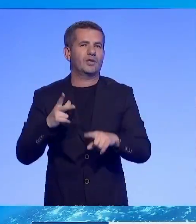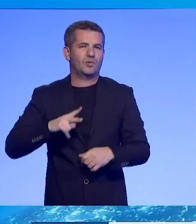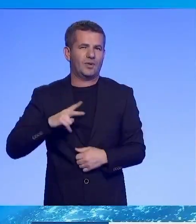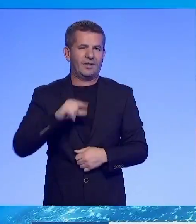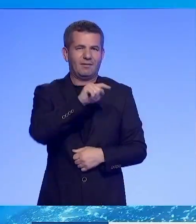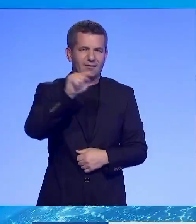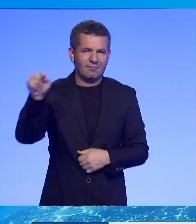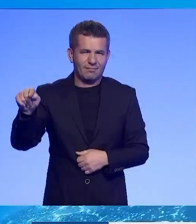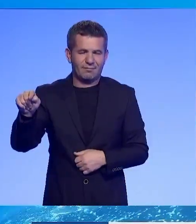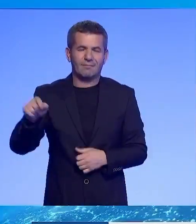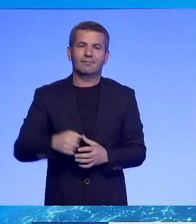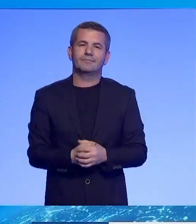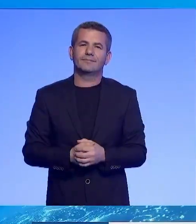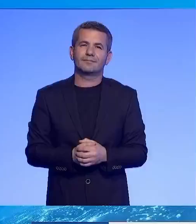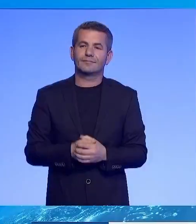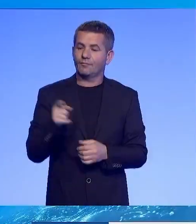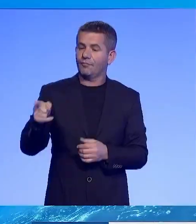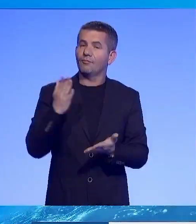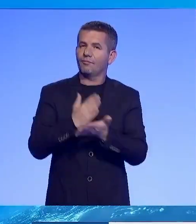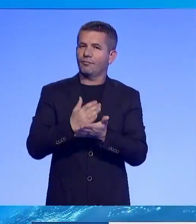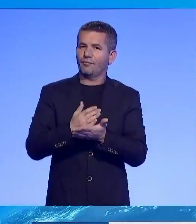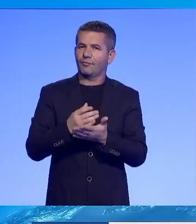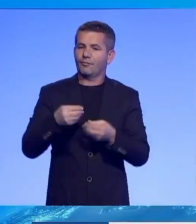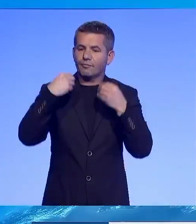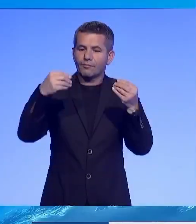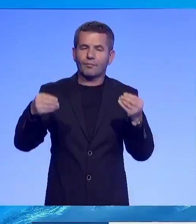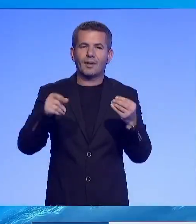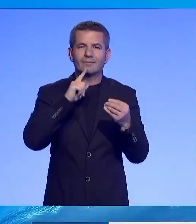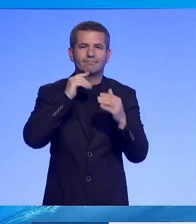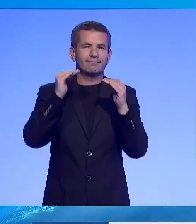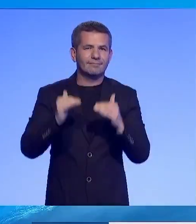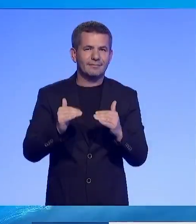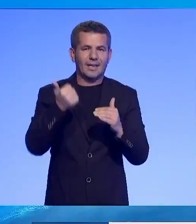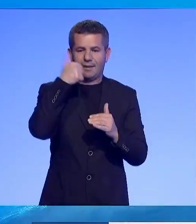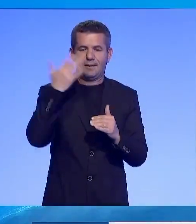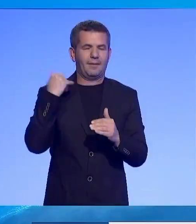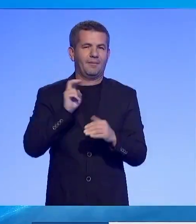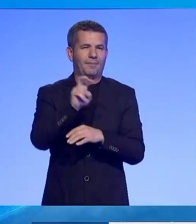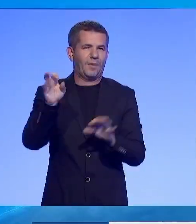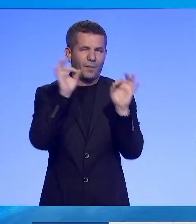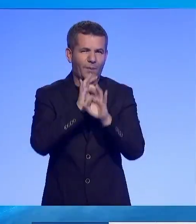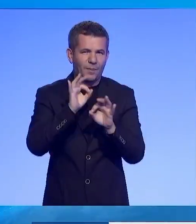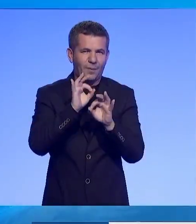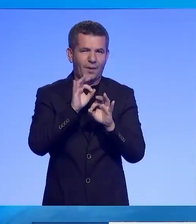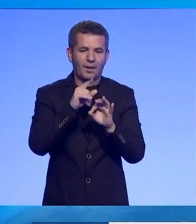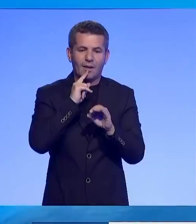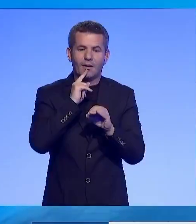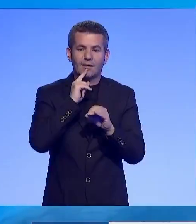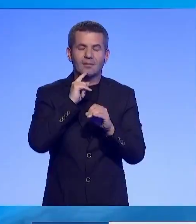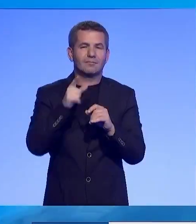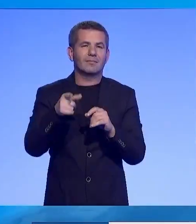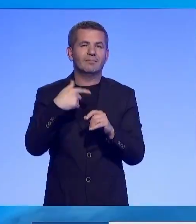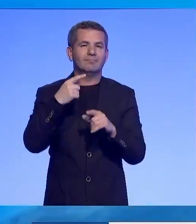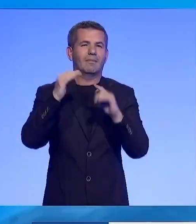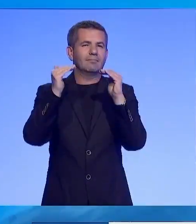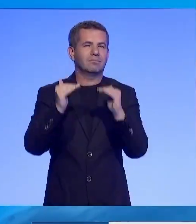New Mexico dhe Kaliforni. A i kam bajto një profil relativisht të ullet gjatjave të më parshme përshkak të vlerësimeve të ullëta. Vetë